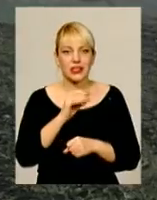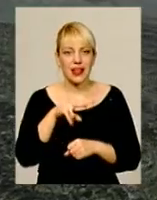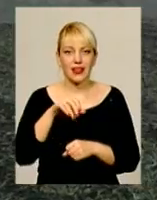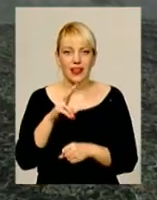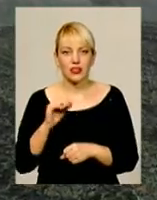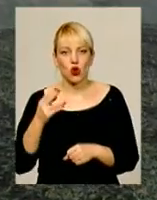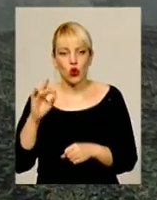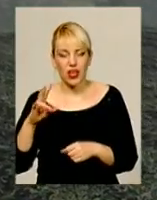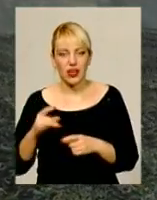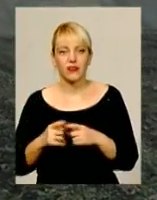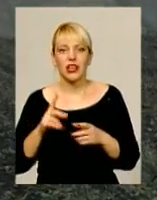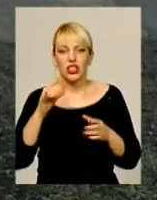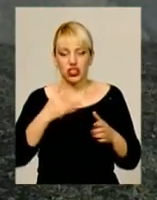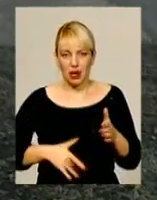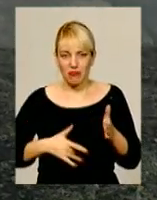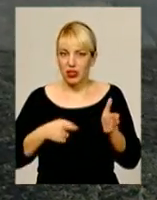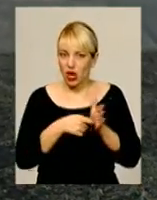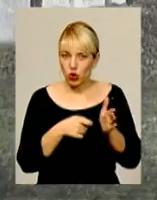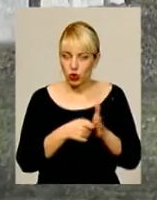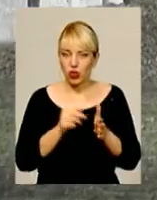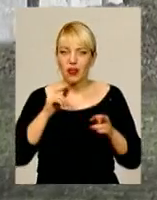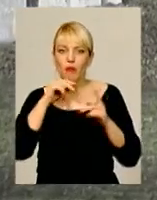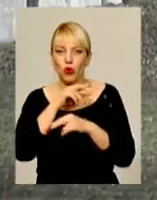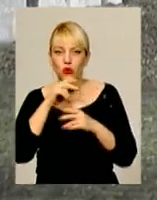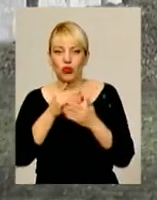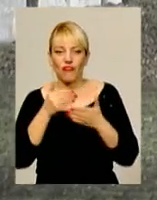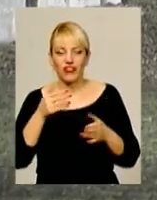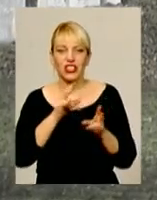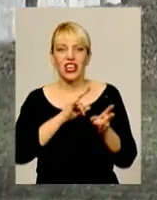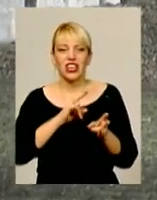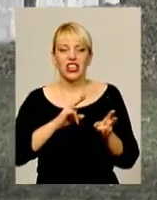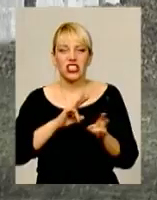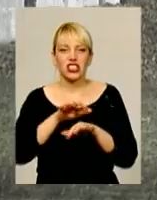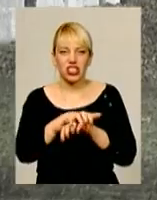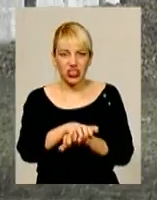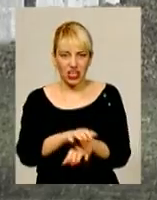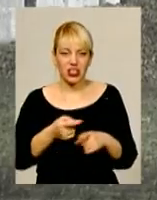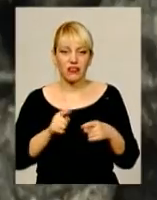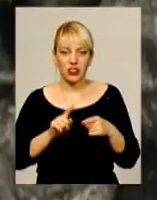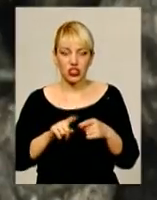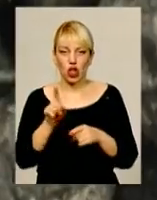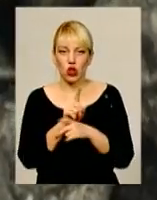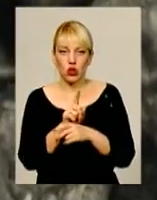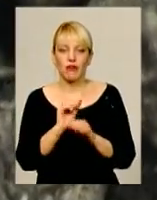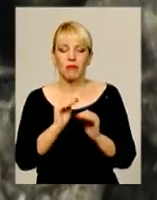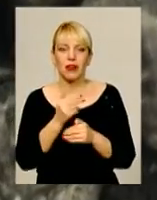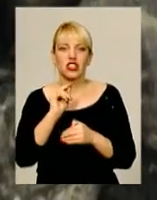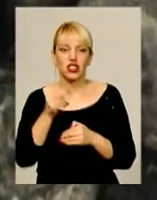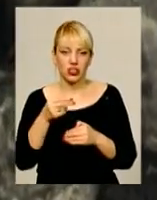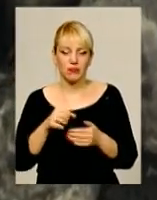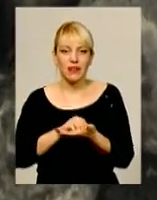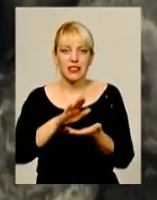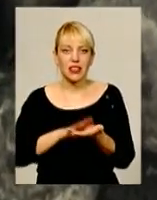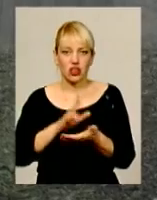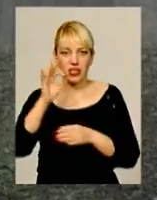мінеральних добрив та протруйників від бур'янів і шкідників, то їх аграрії застосовували завжди. І норми ці навіть дещо менше, ніж встановлені